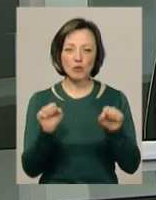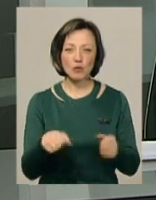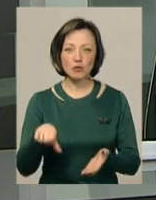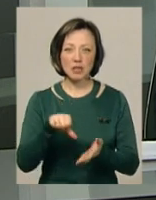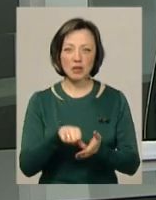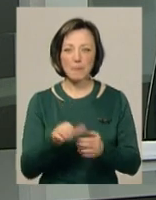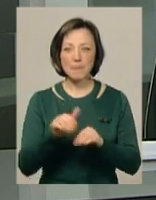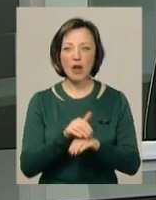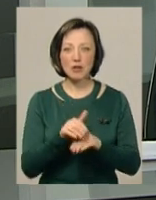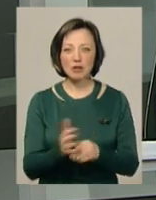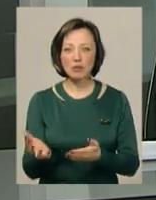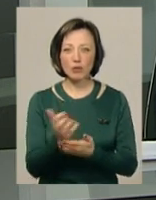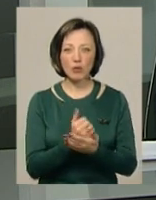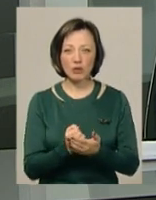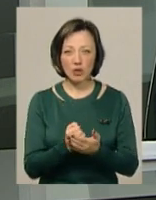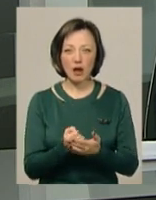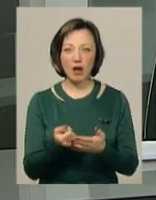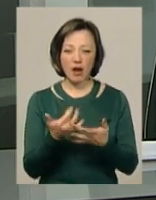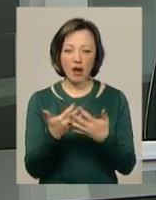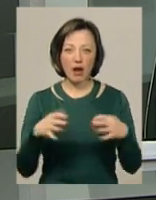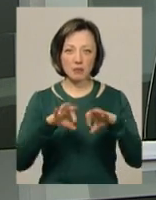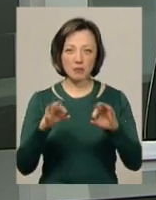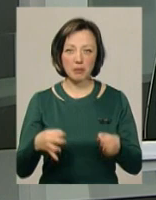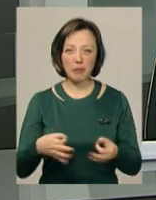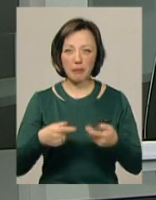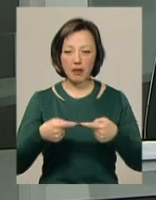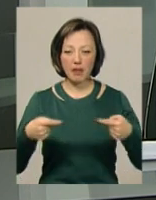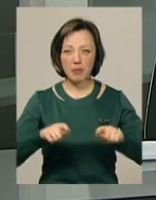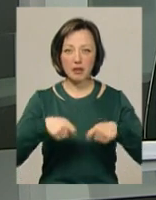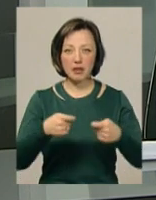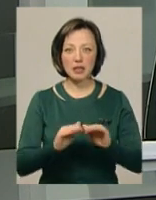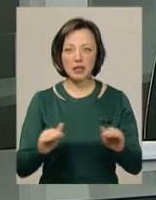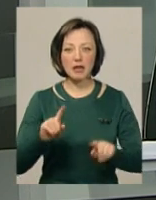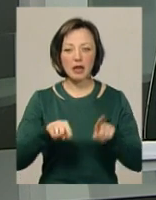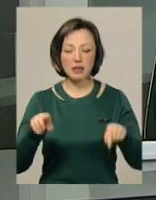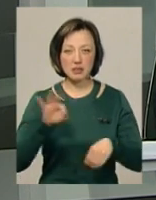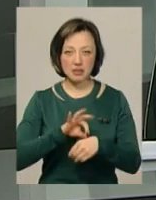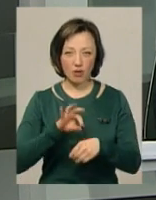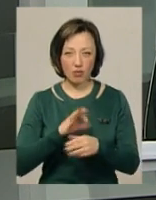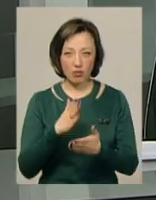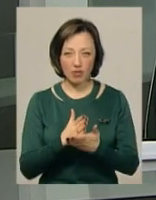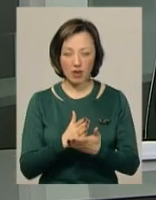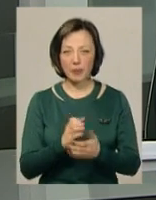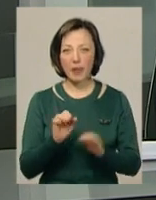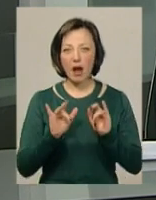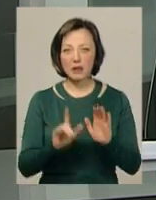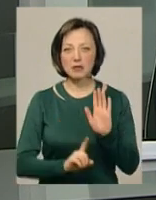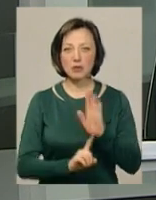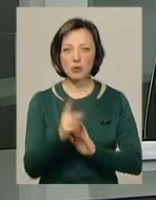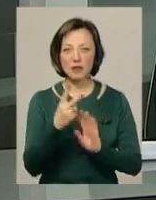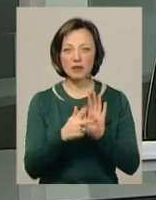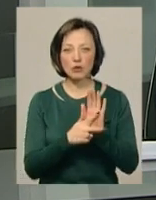взяти участь у благодійному зборі «Артприладдя». Його передадуть дітям, які мають рідкісні захворювання. Акція стартує 28